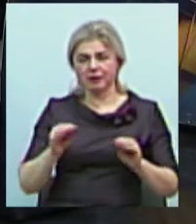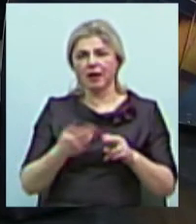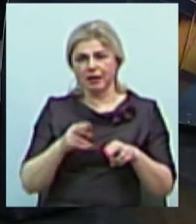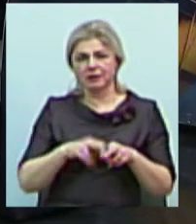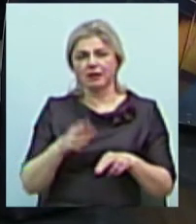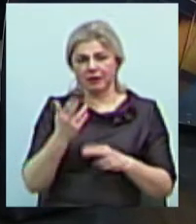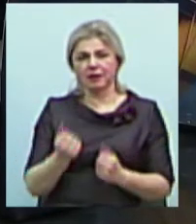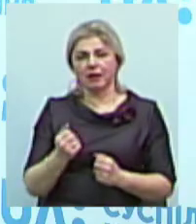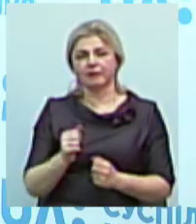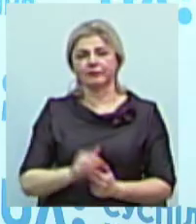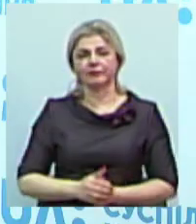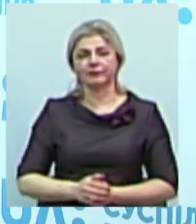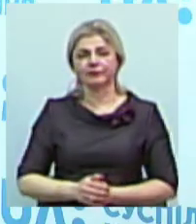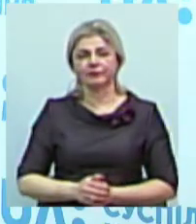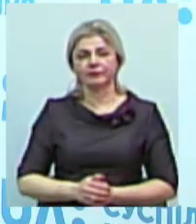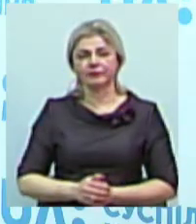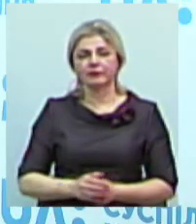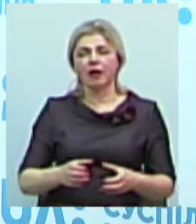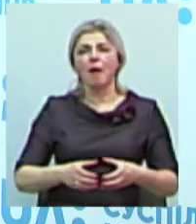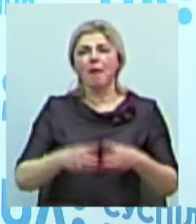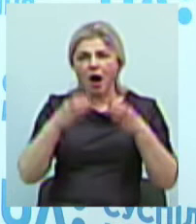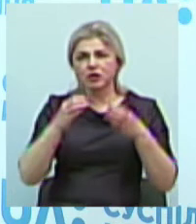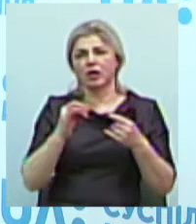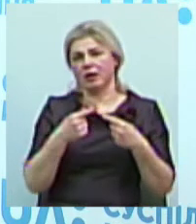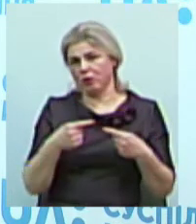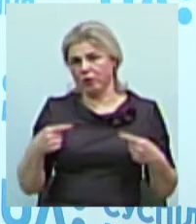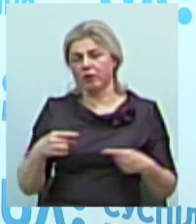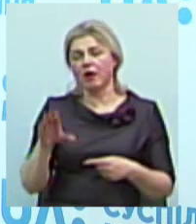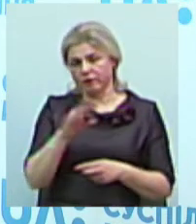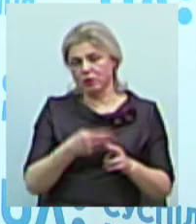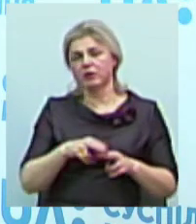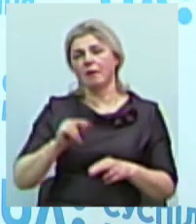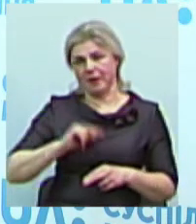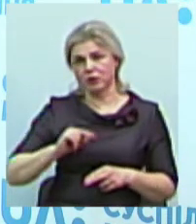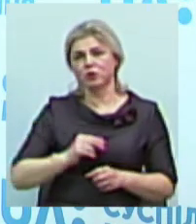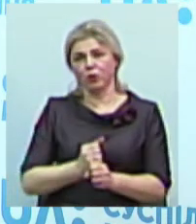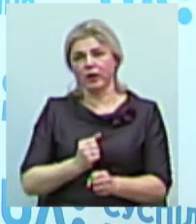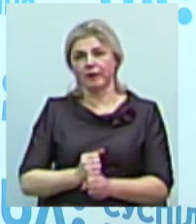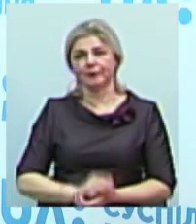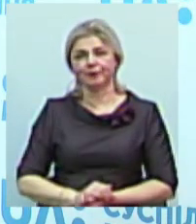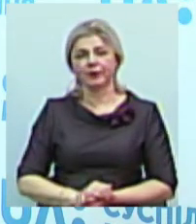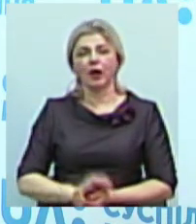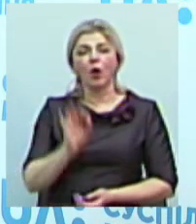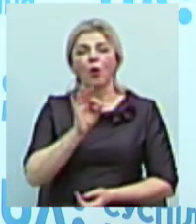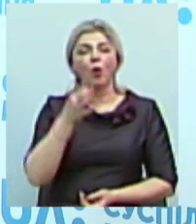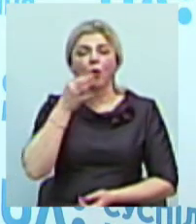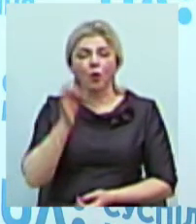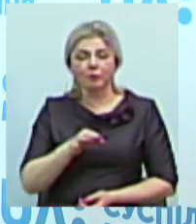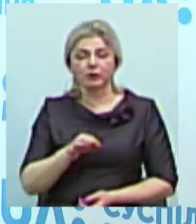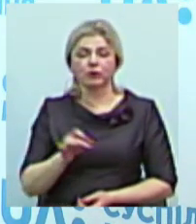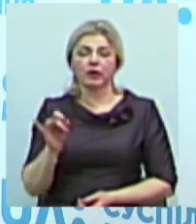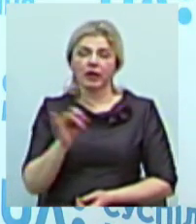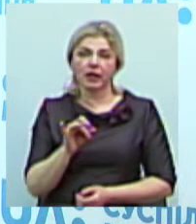чи що вони там дивилися. Шпилів. Це працює. Щодо досвіду і, в принципі,